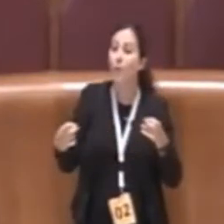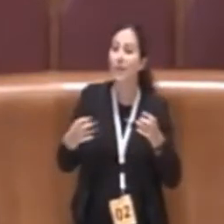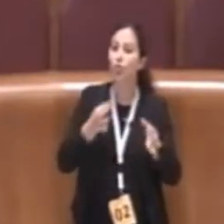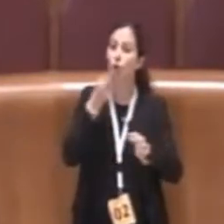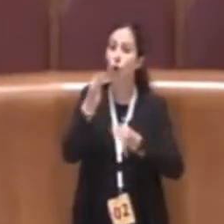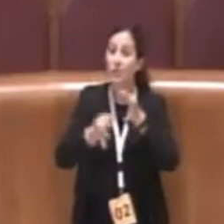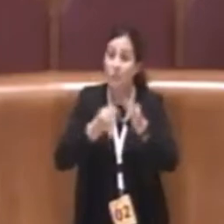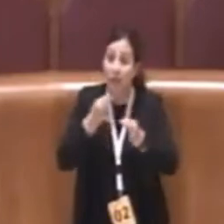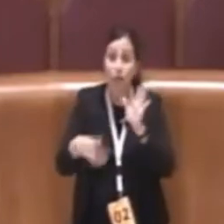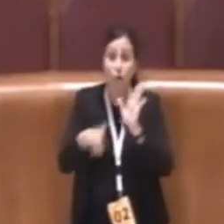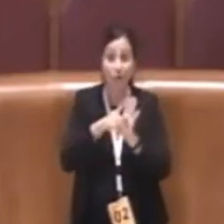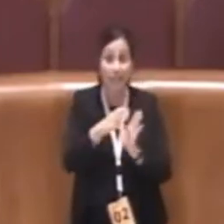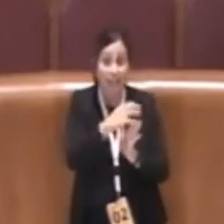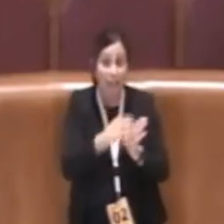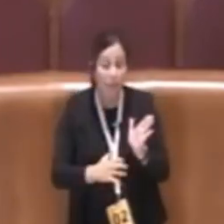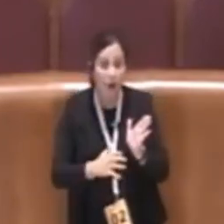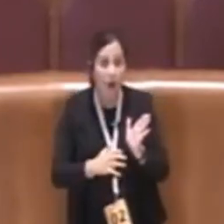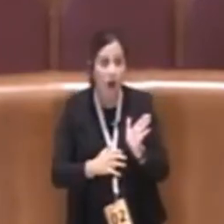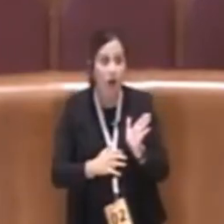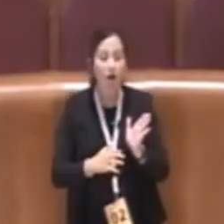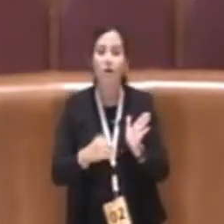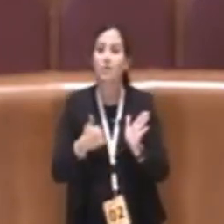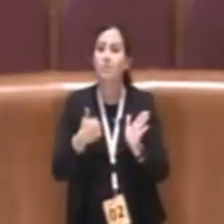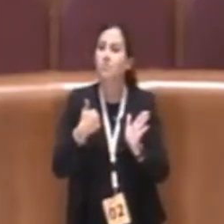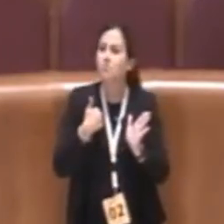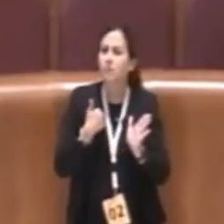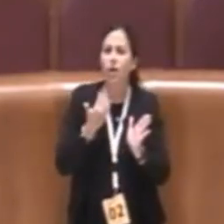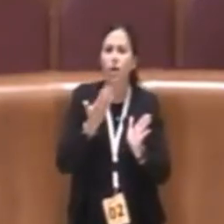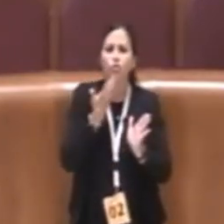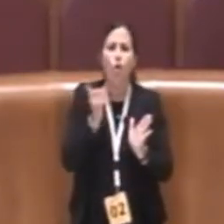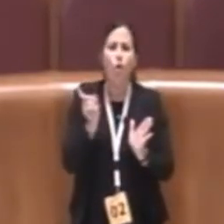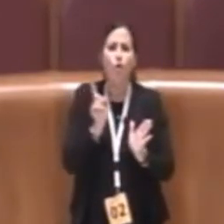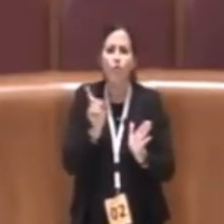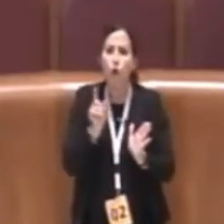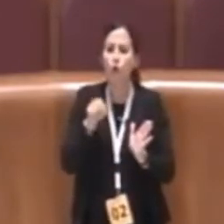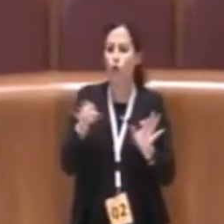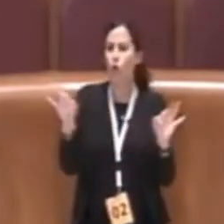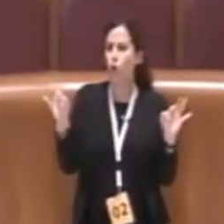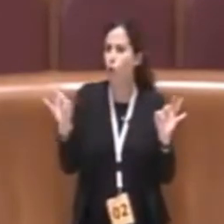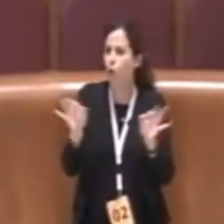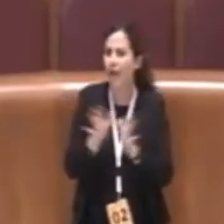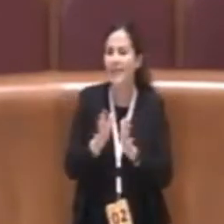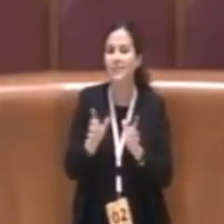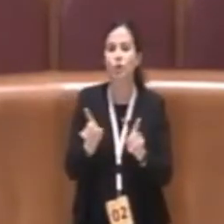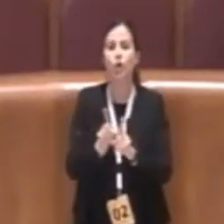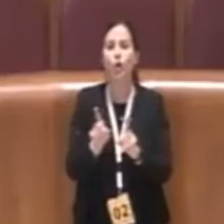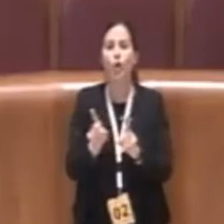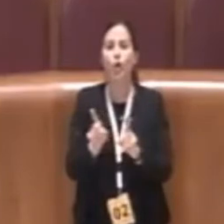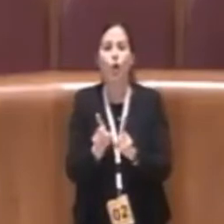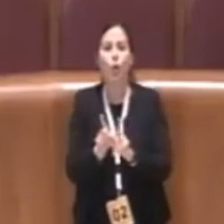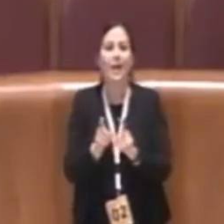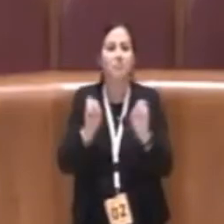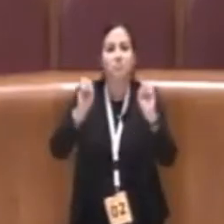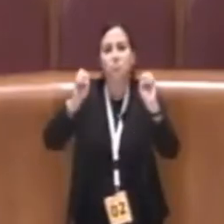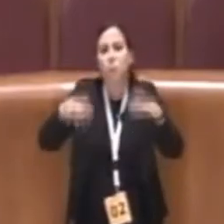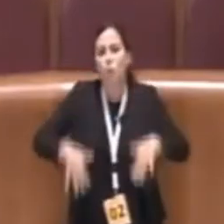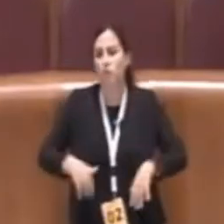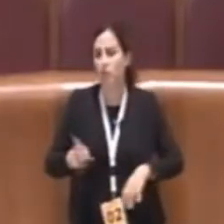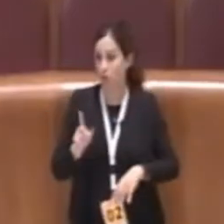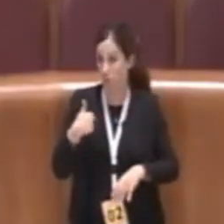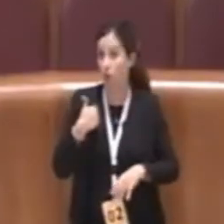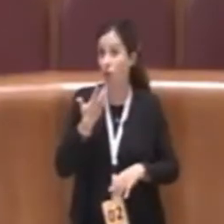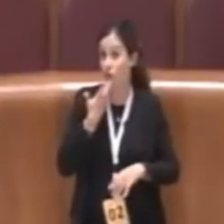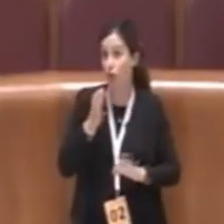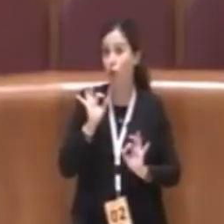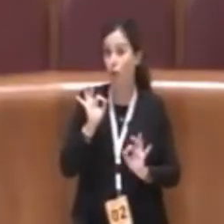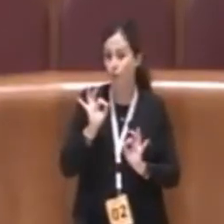volevamo mancare questa occasione e quindi volevamo consegnare alla giunta e agli uffici delle